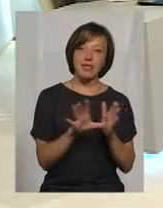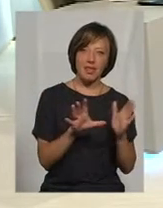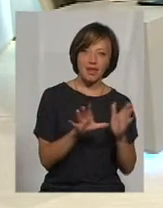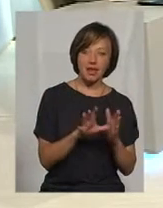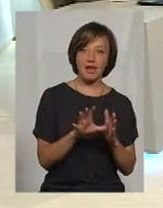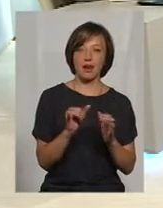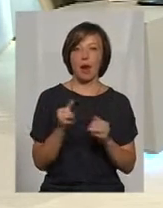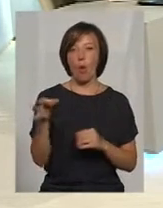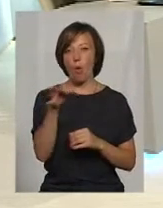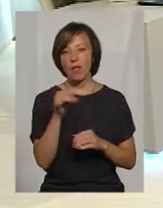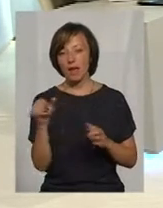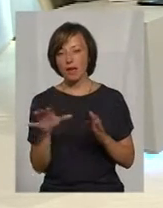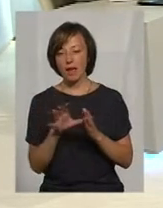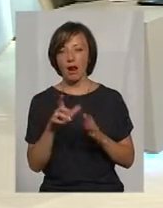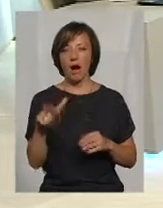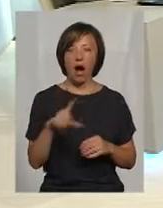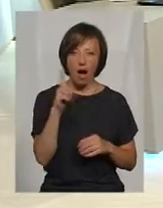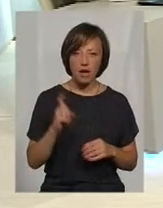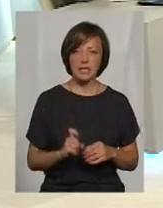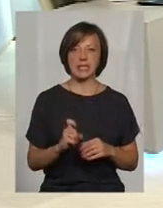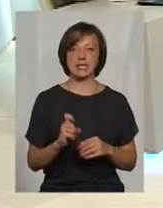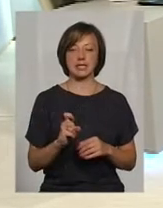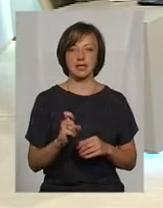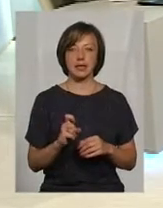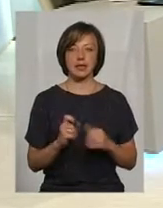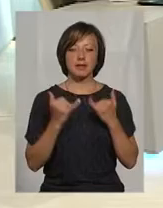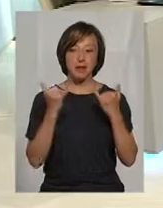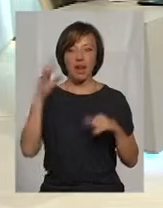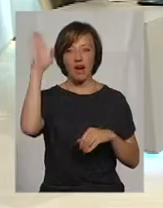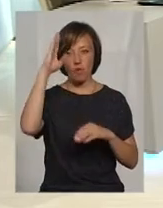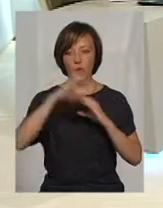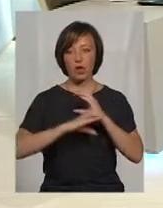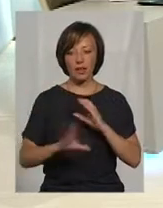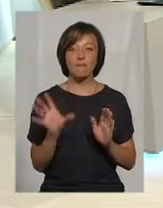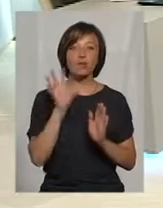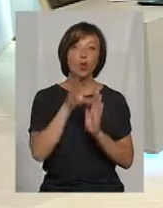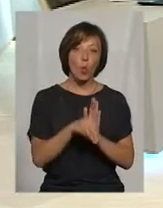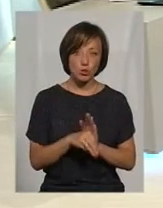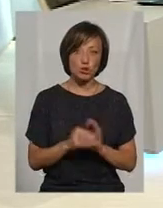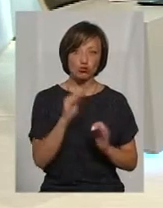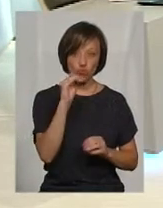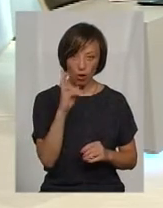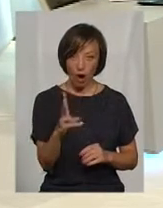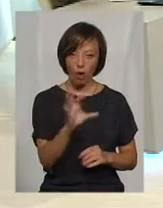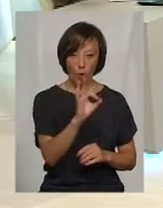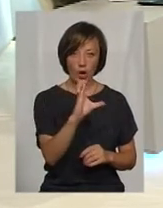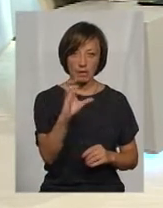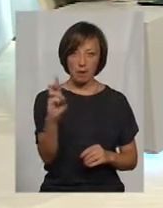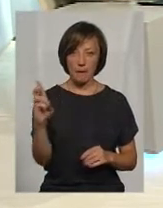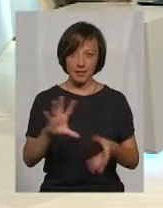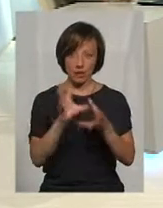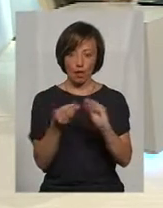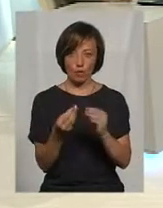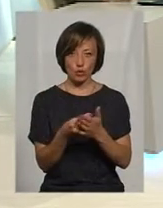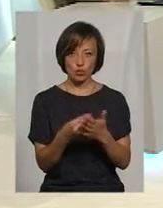компаній, і для Обленерго, і для Хмельницьказу, і для Водоканалу, і в тому числі для ЖЕКів, і для ОСББ. Загалом